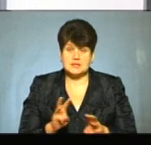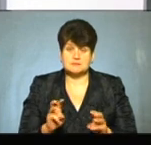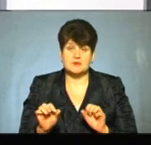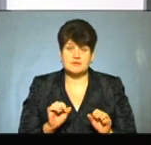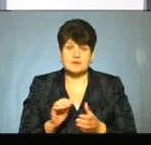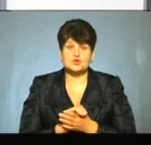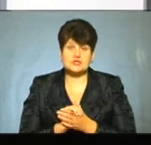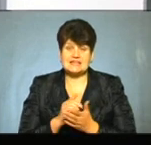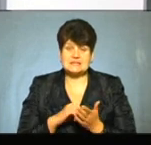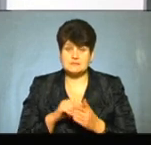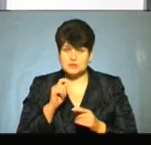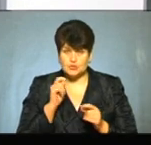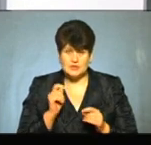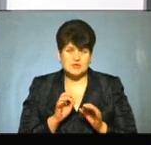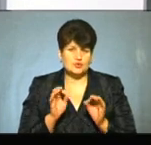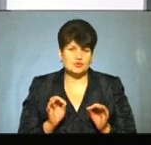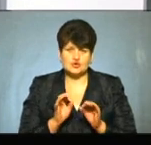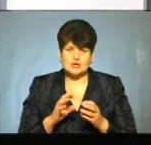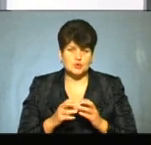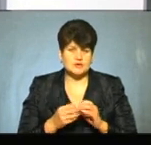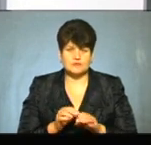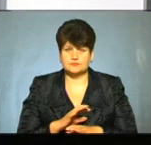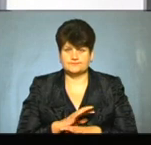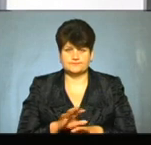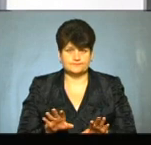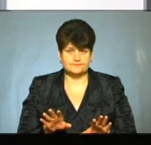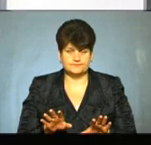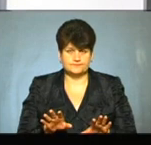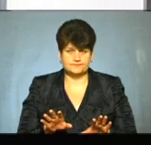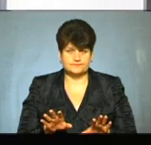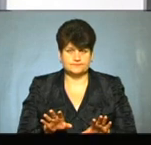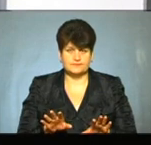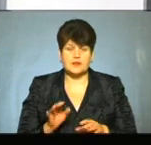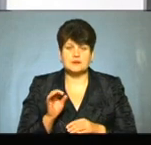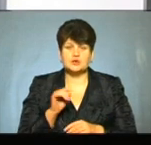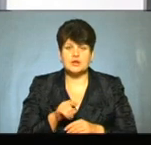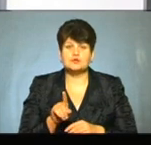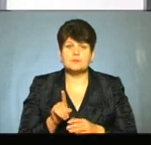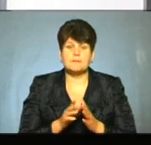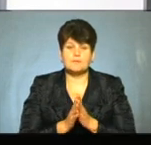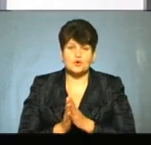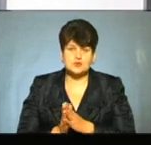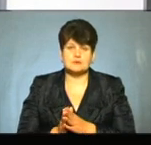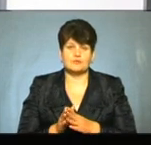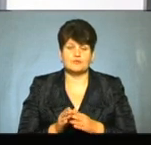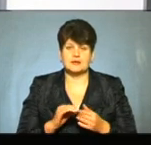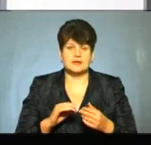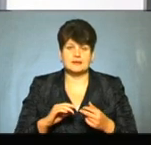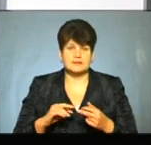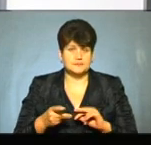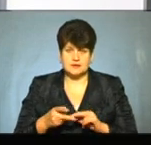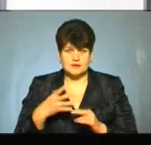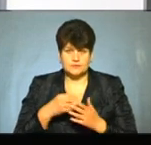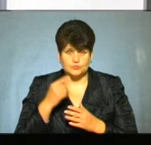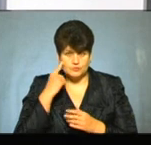з правлінням Асоціації міста України. Вона ні до чого результативного не привела. То, що ми просимо, так, прем'єр-міністр, непохитний в цьому питанні.